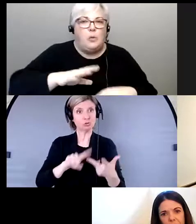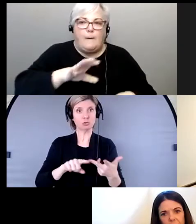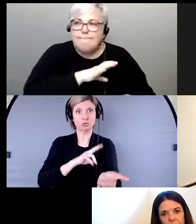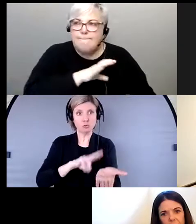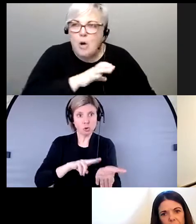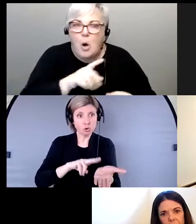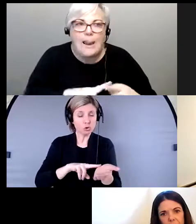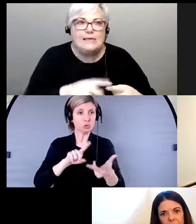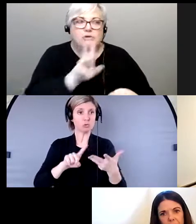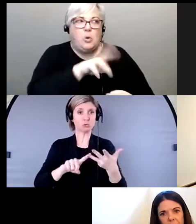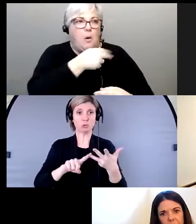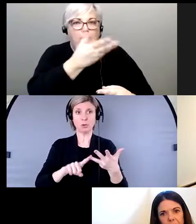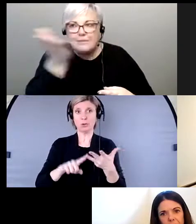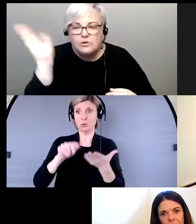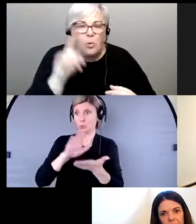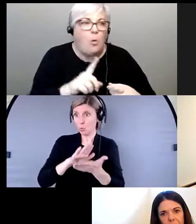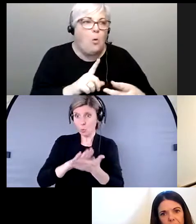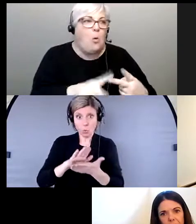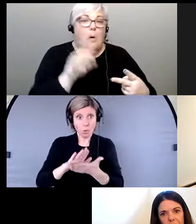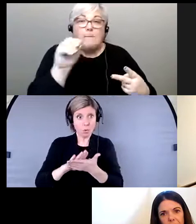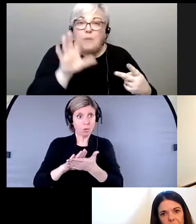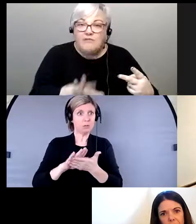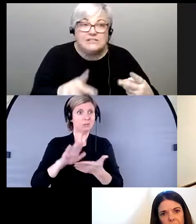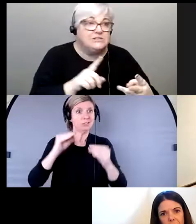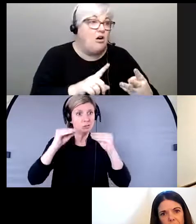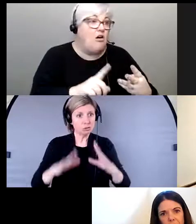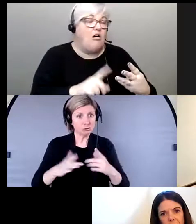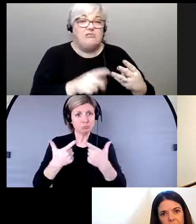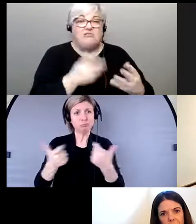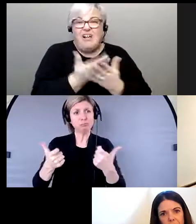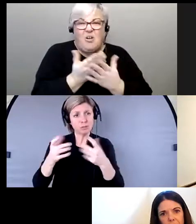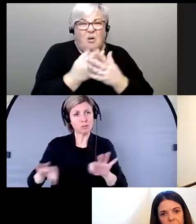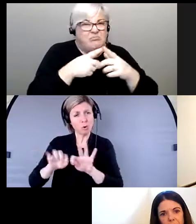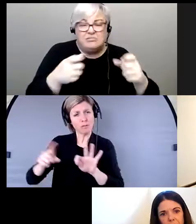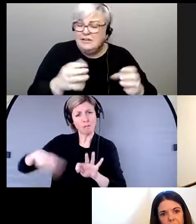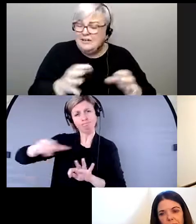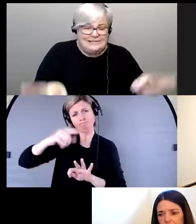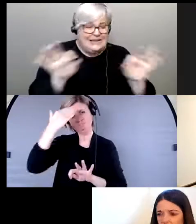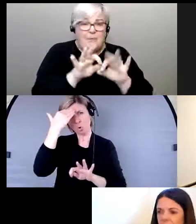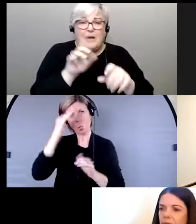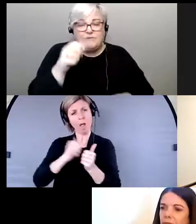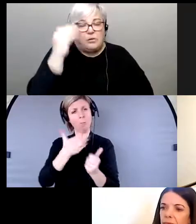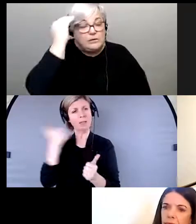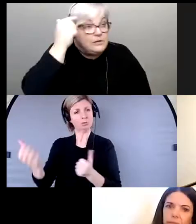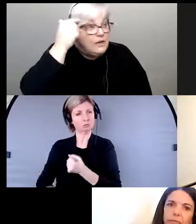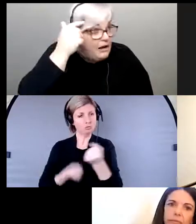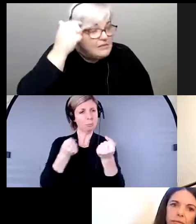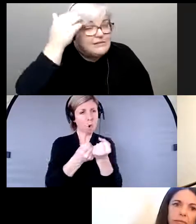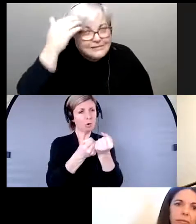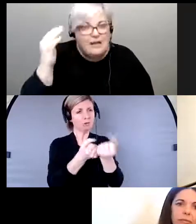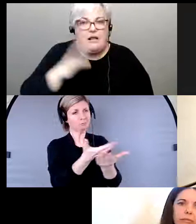personnes dans les hôpitaux, des professeurs, des personnes dans les écoles.'est important pour toute la communauté d'être consciente de cette situation-là.